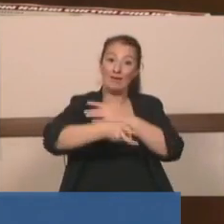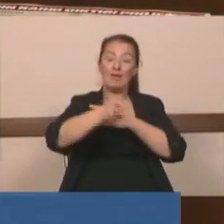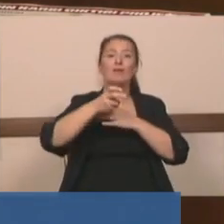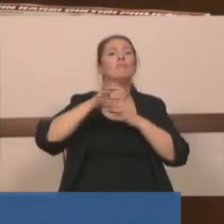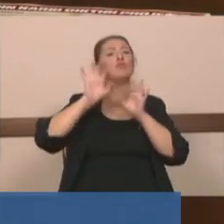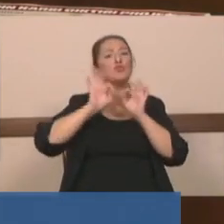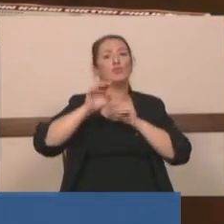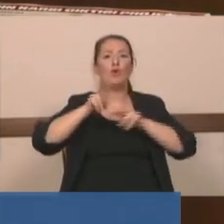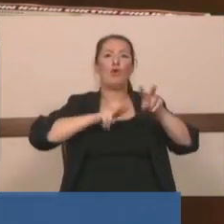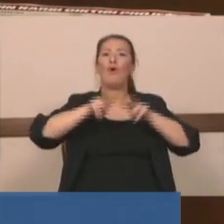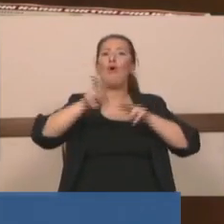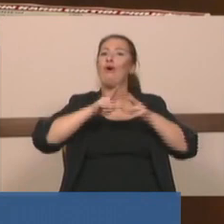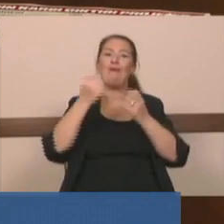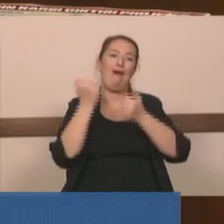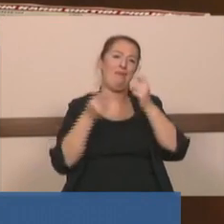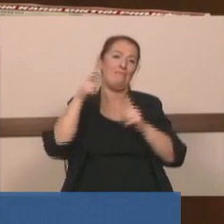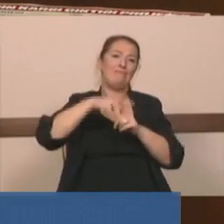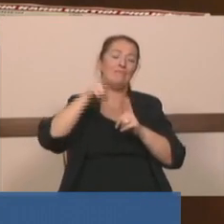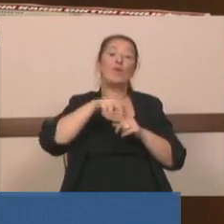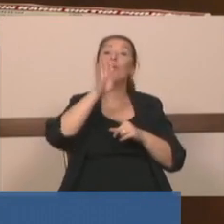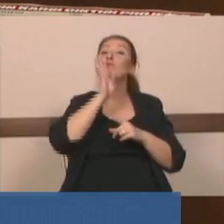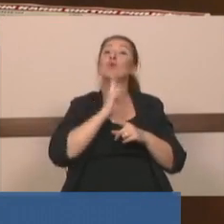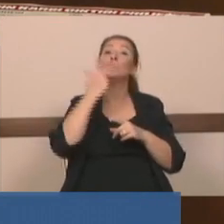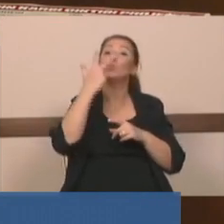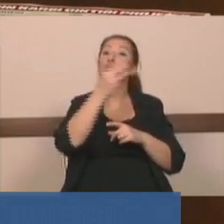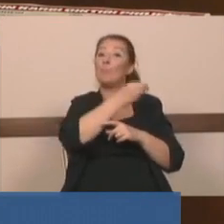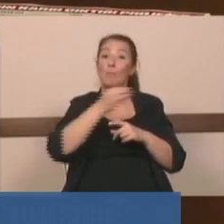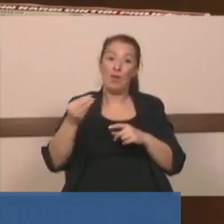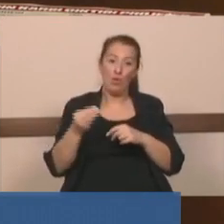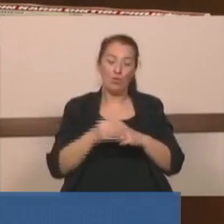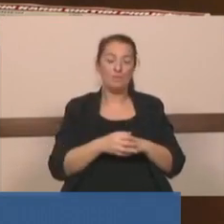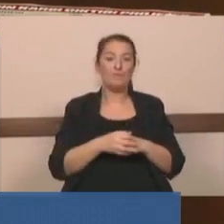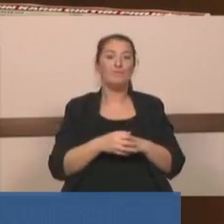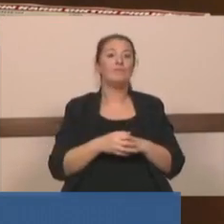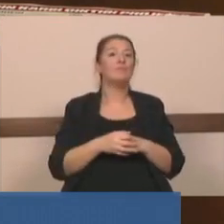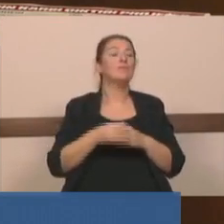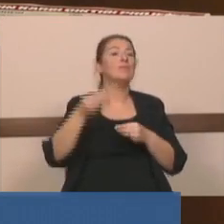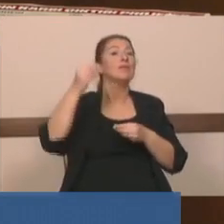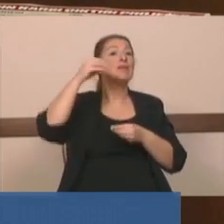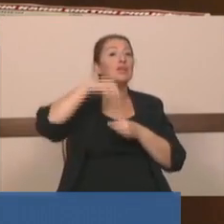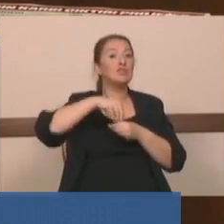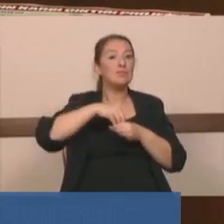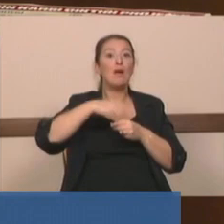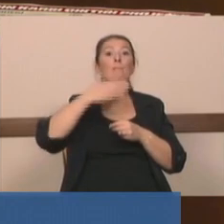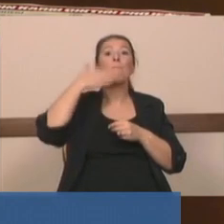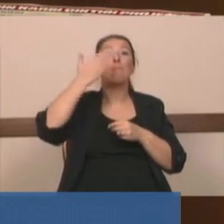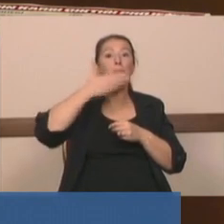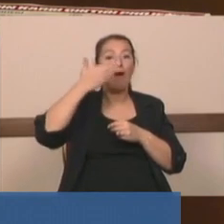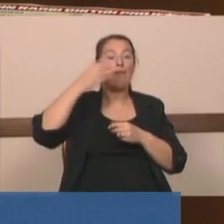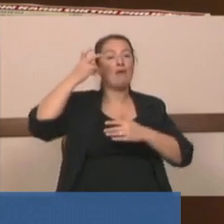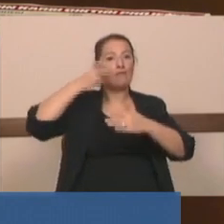yolcu sayımız dört yüz üç milyon. Ikinizde Marmara'da yolculuk yapanlar vardır.